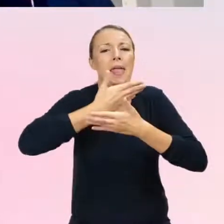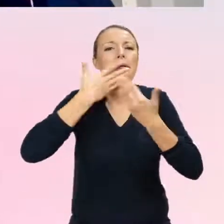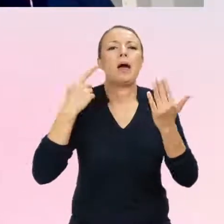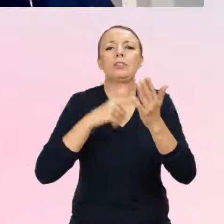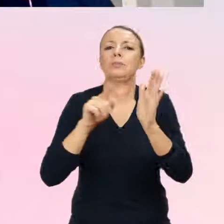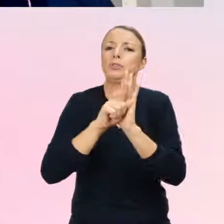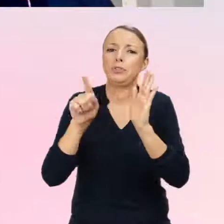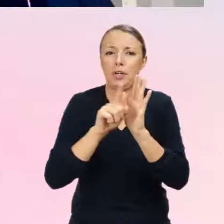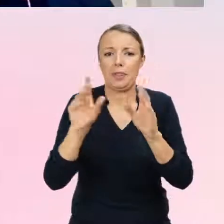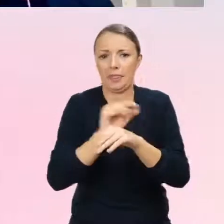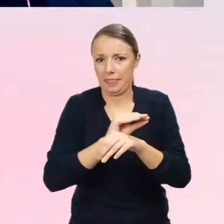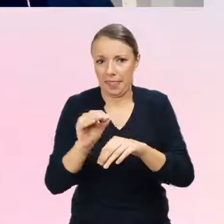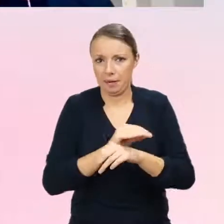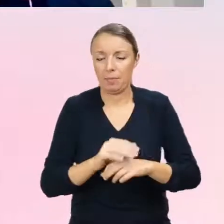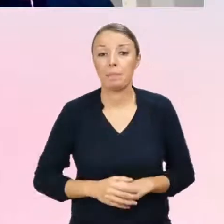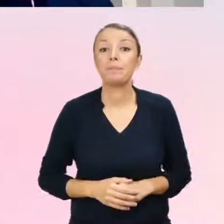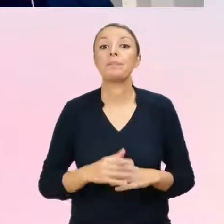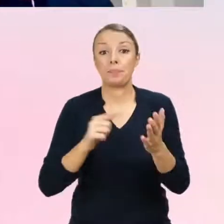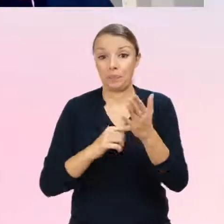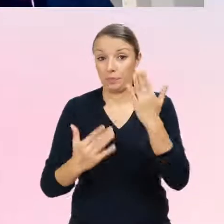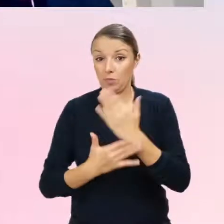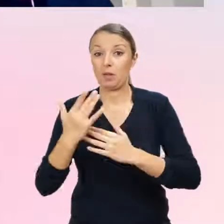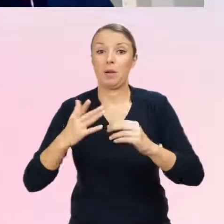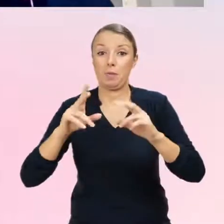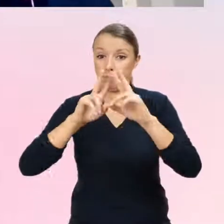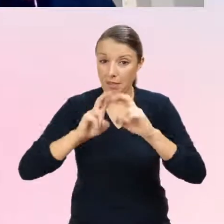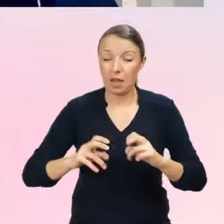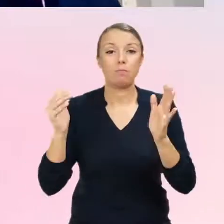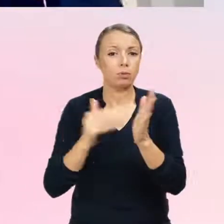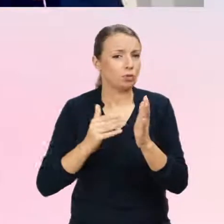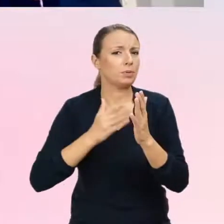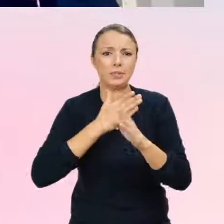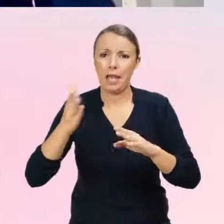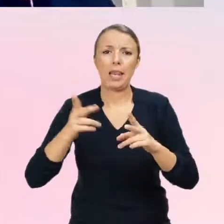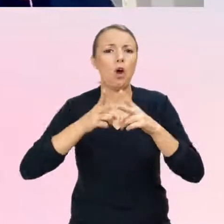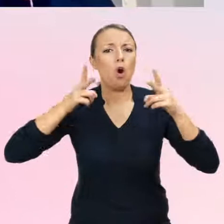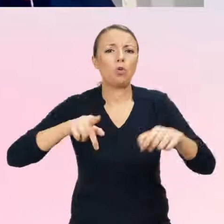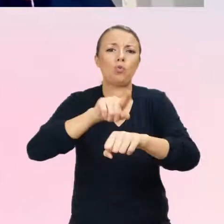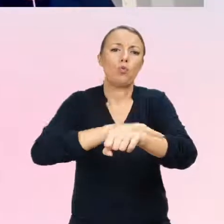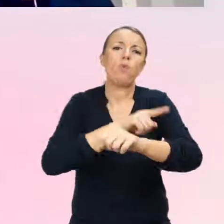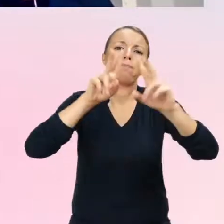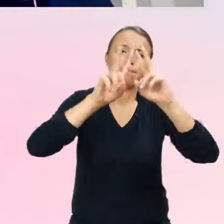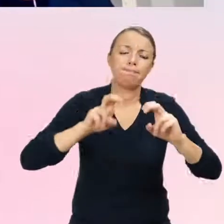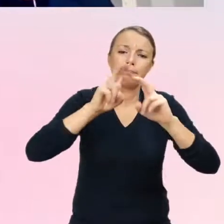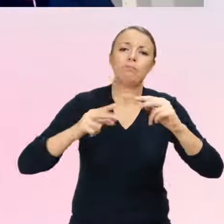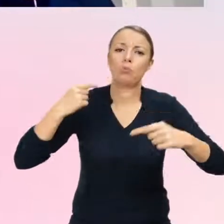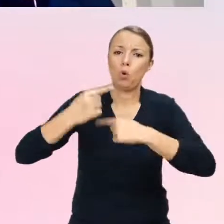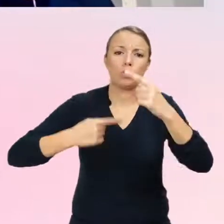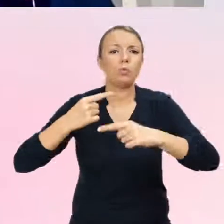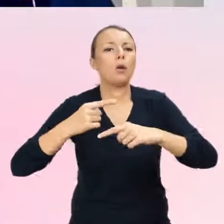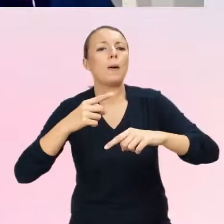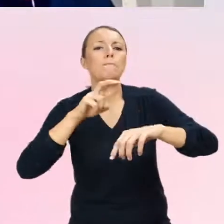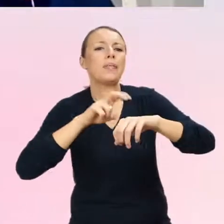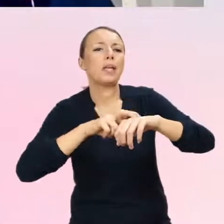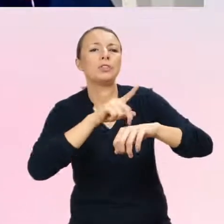Dotychczasowe badania potwierdzają potrzebę dalszej naukowej eksploracji długoterminowego wpływu procedur medycznego uzgodnienia płci na